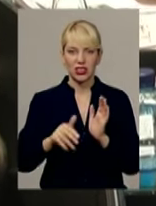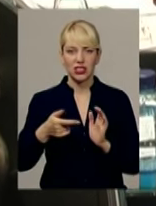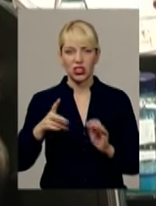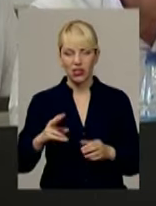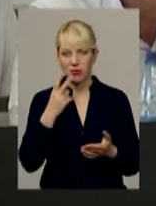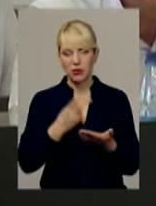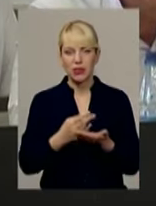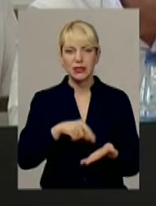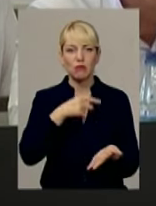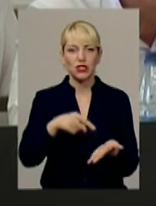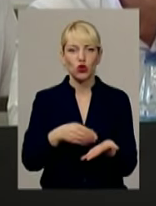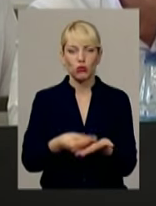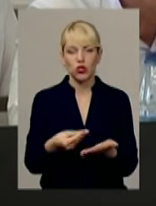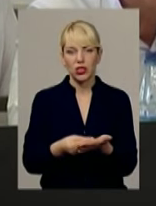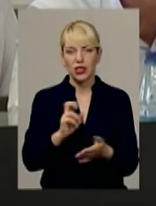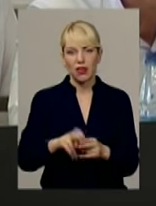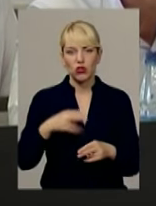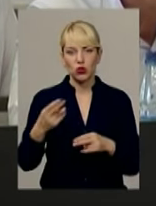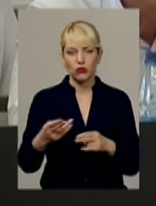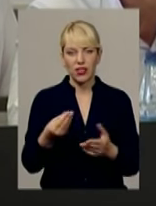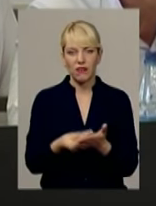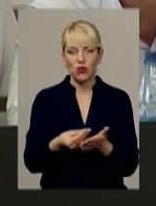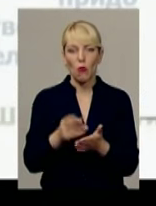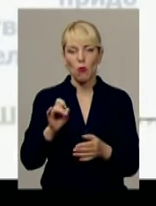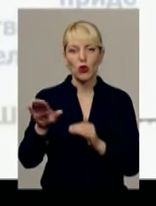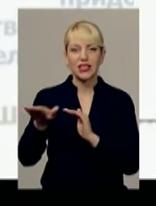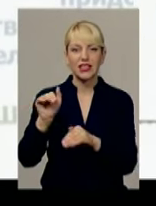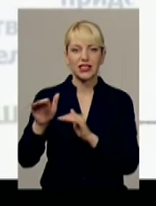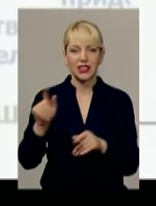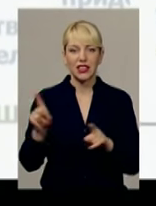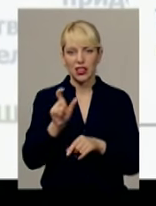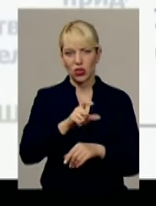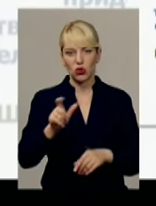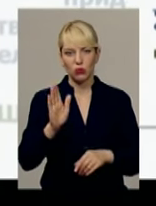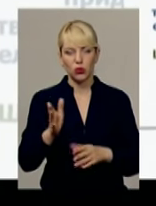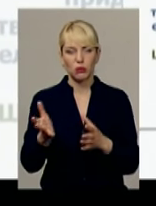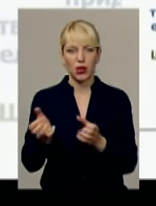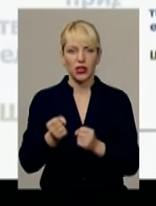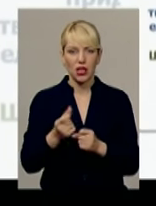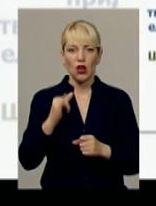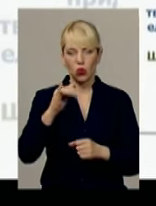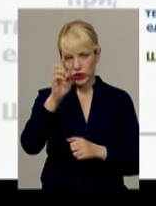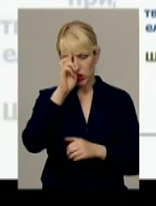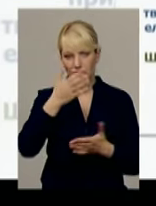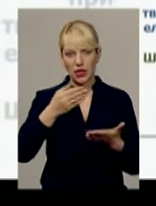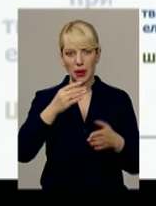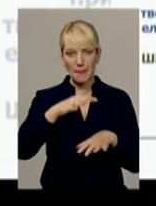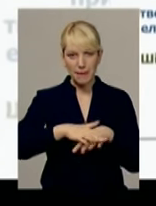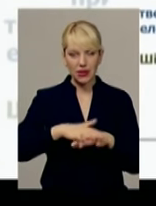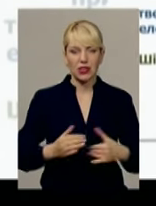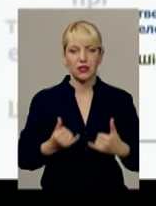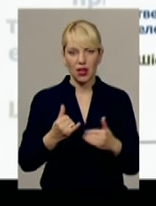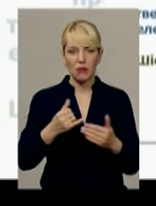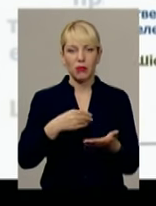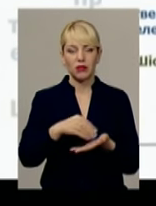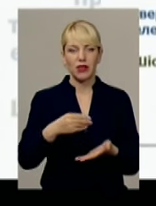скарбниці для співфінансування відшкодувань по цільових кредитах, які мешканці обласного центру можуть взяти у державних банках для придбання